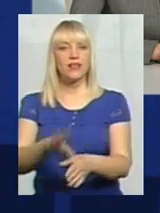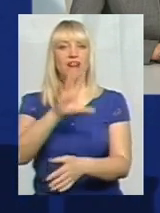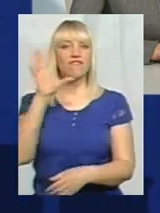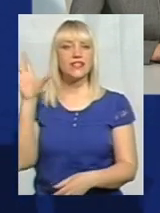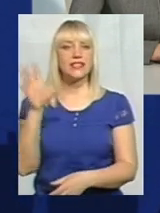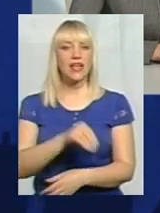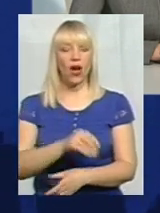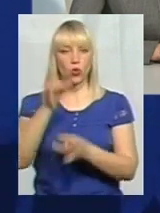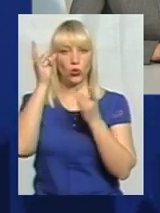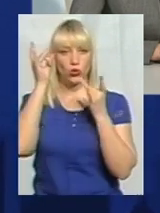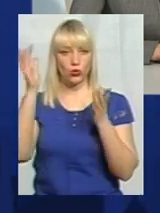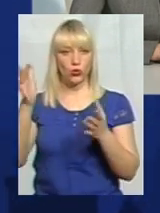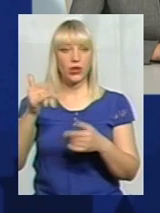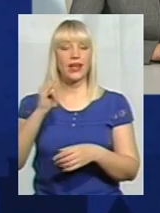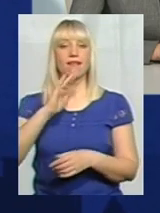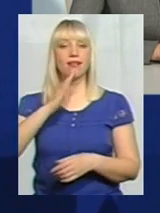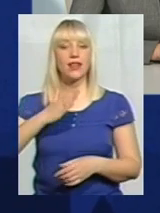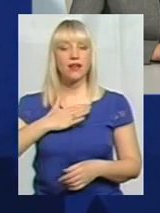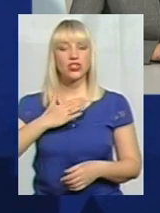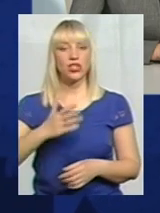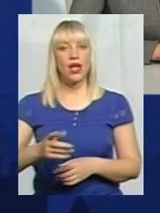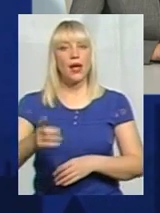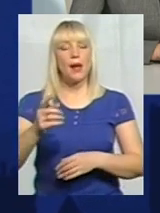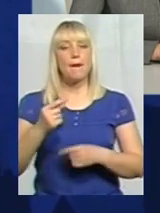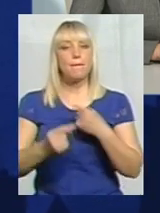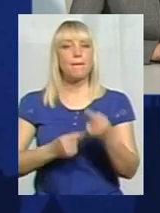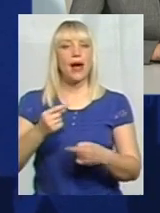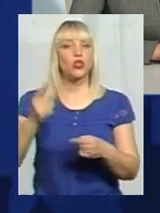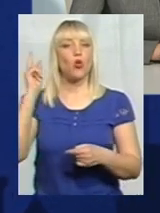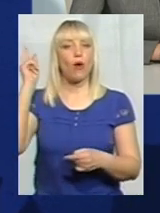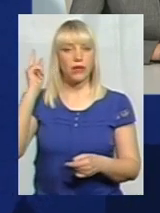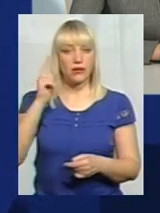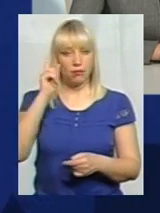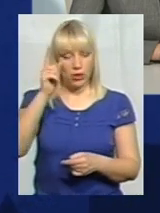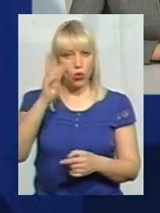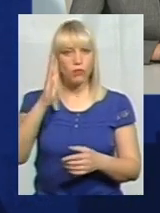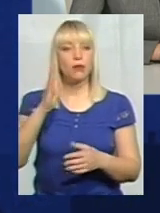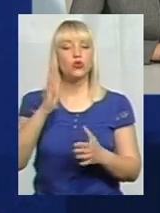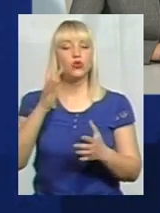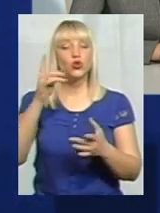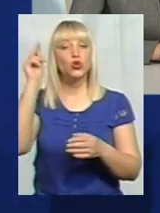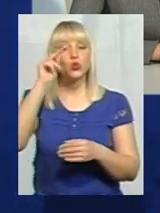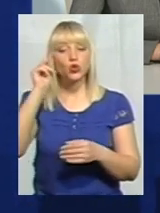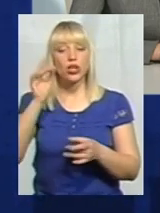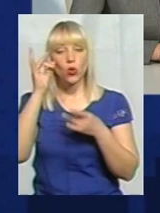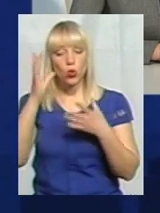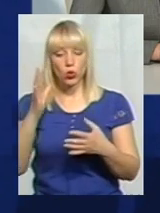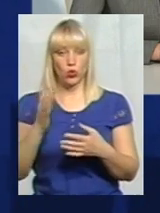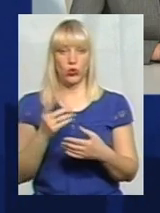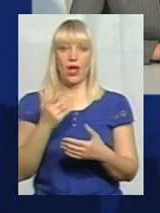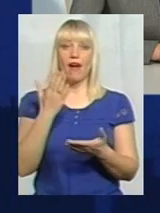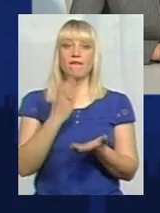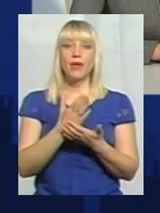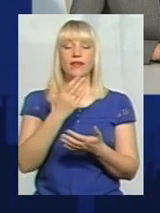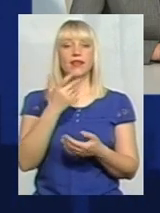наші потомки, вони будуть изучати нашу культуру по цим пам'ятникам. Що і маєте ли ви туди вліяння,